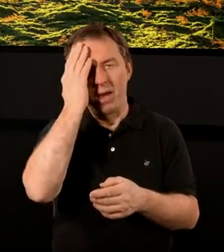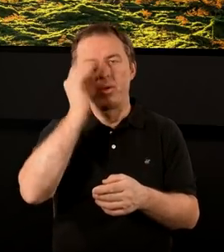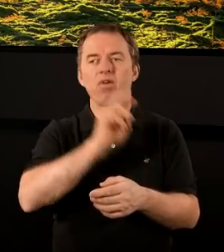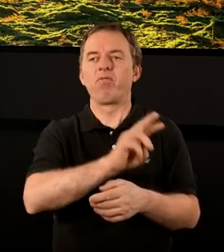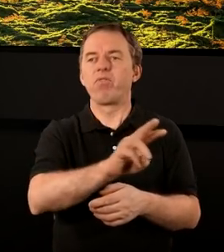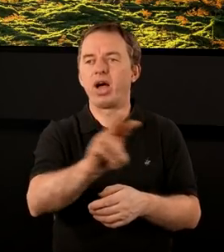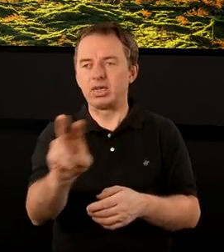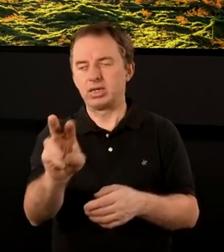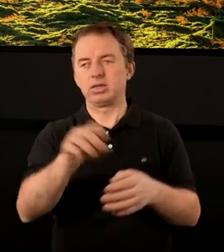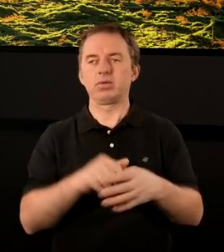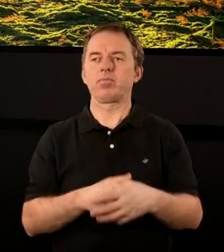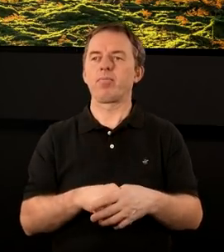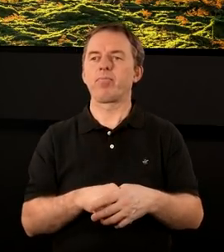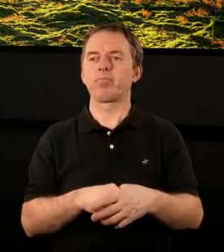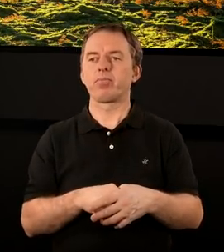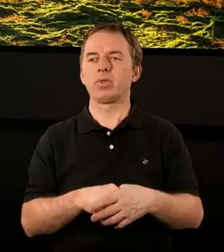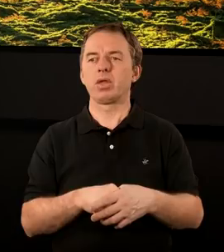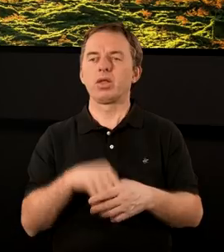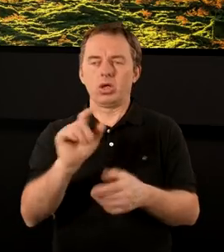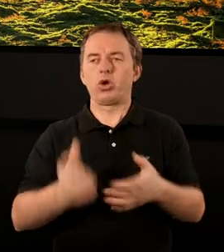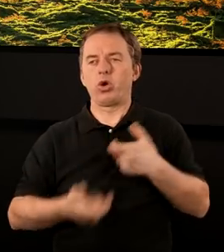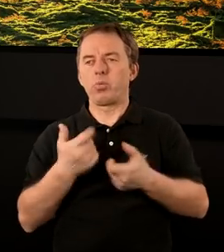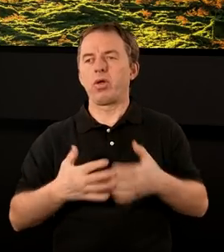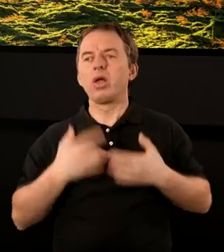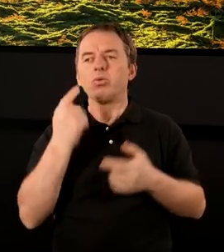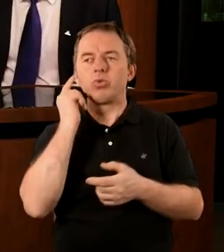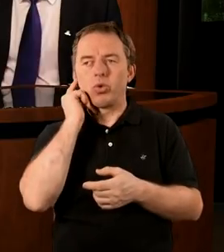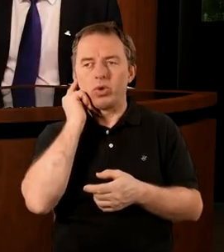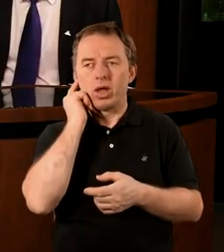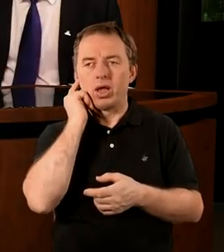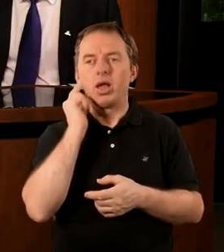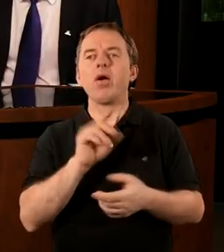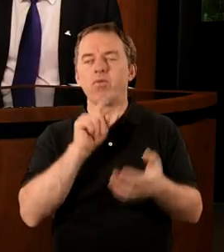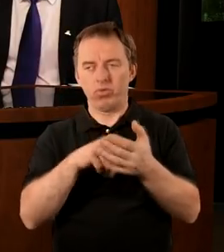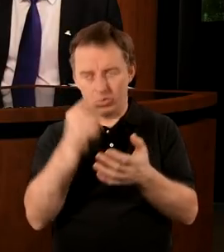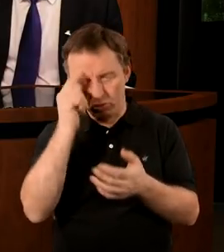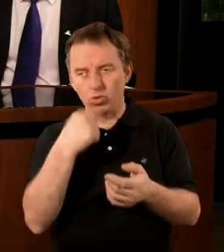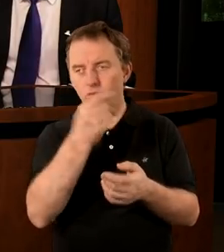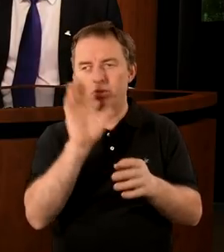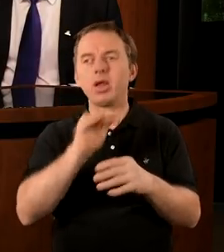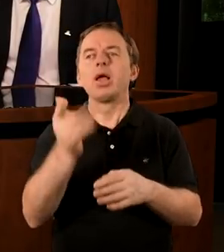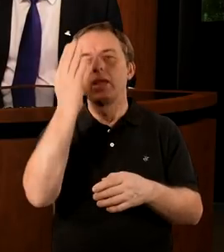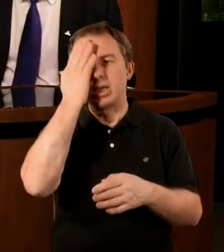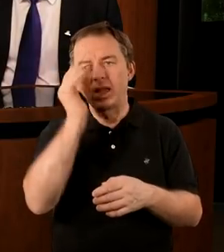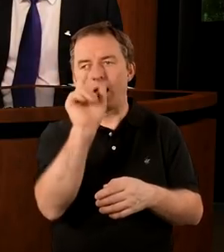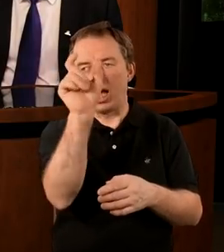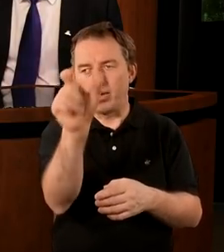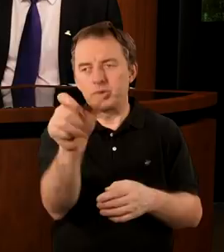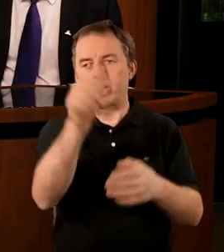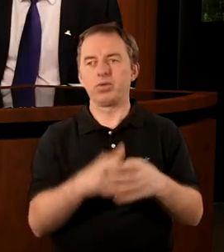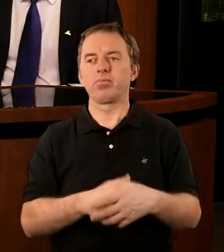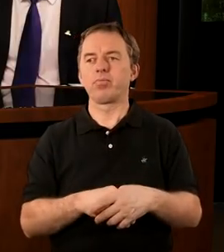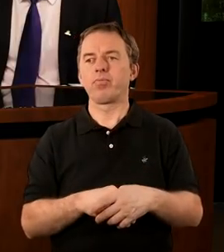was. Jakie dla was to robi to wrażenie, gdy słyszycie, no właśnie z ust Boga, znam cię.